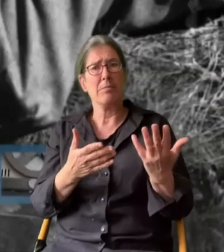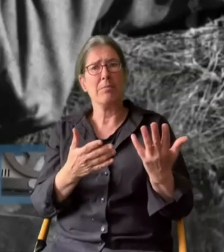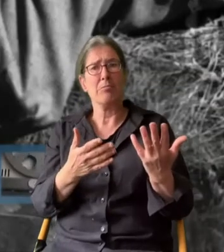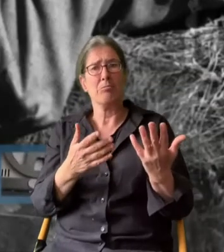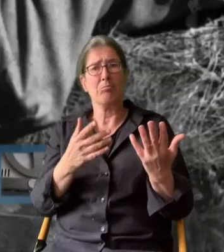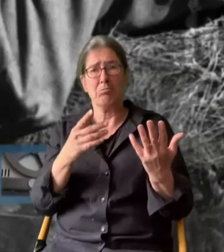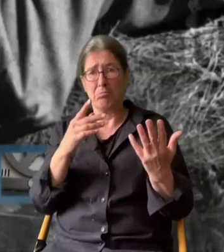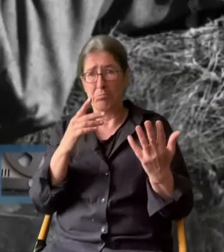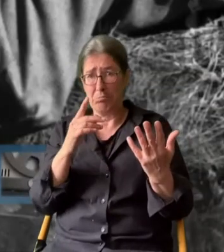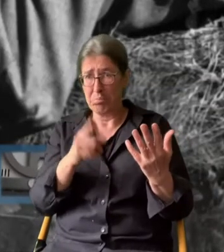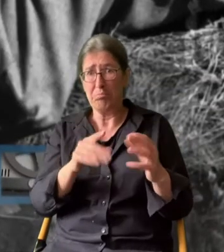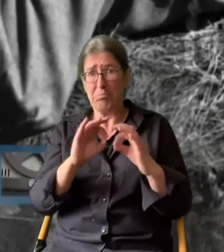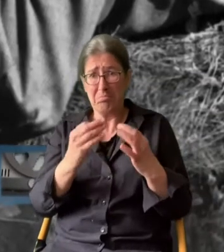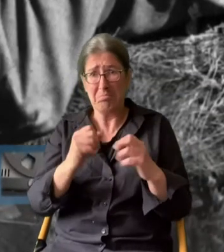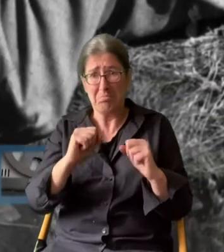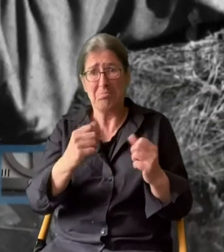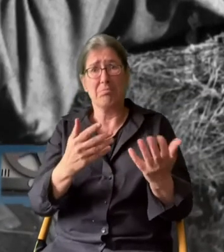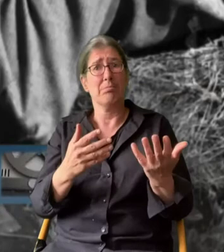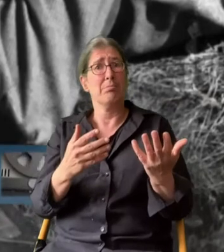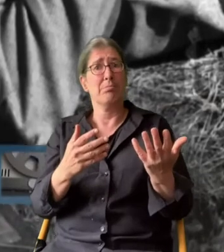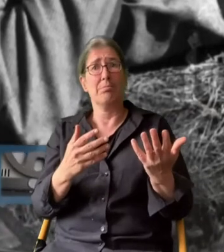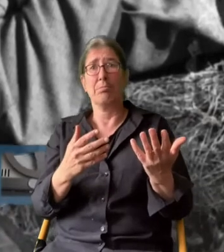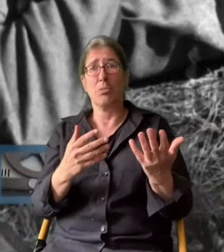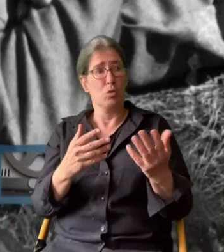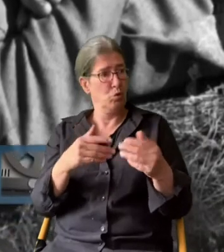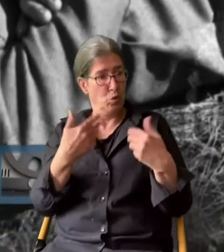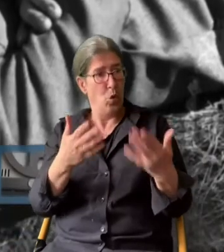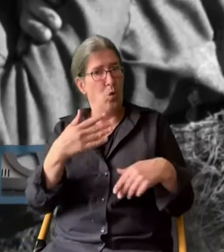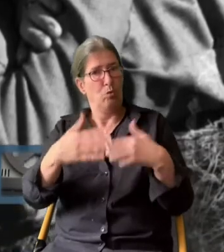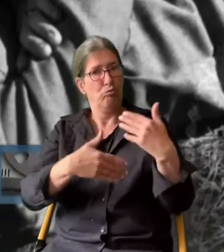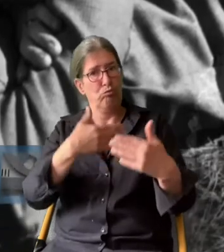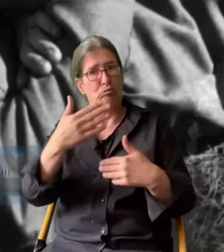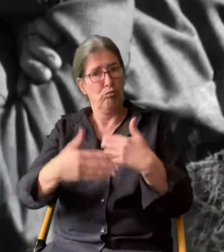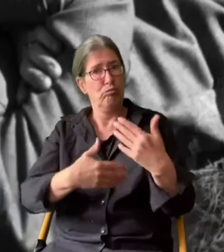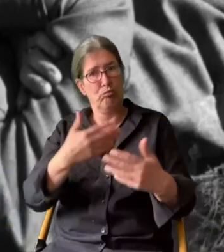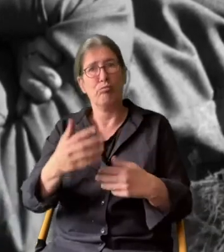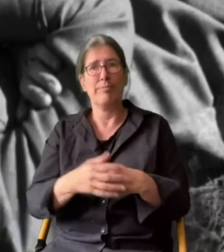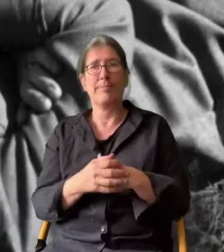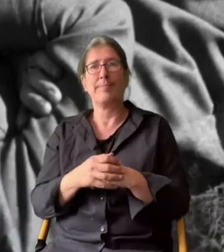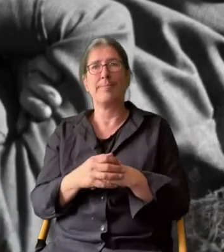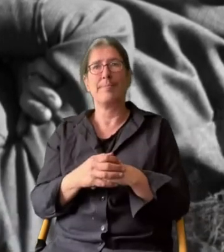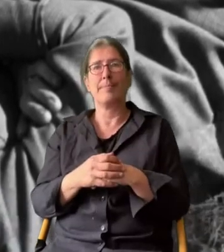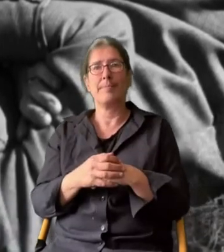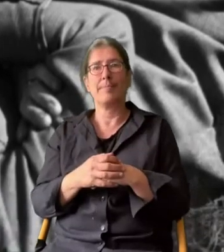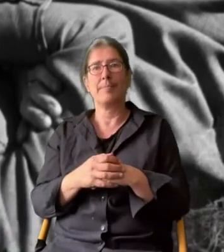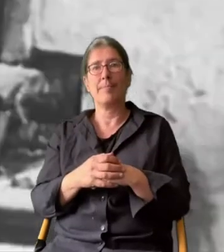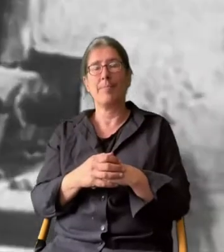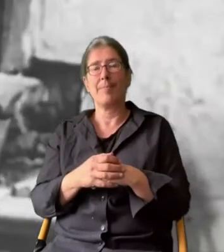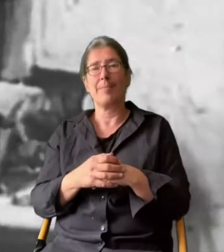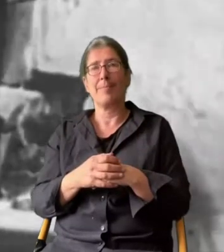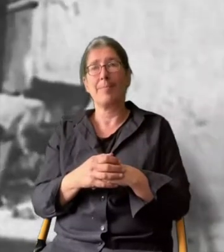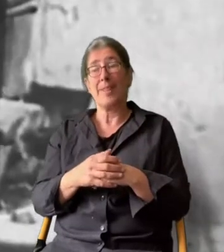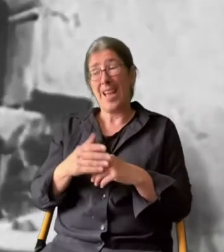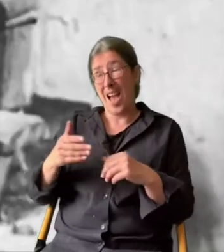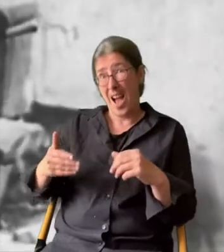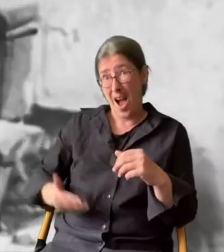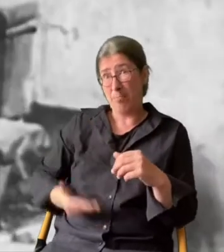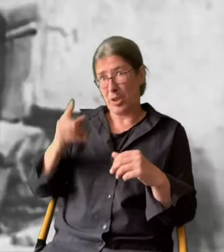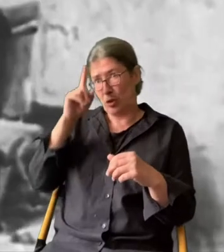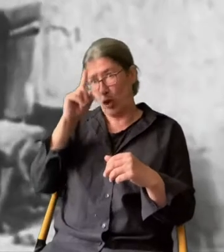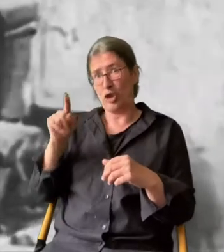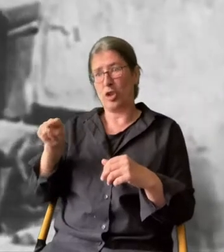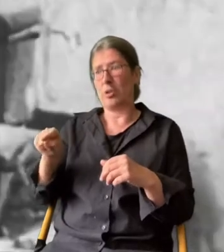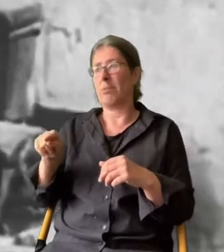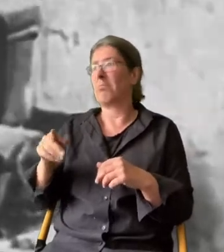eigentlich heiraten müsste, wenn man zusammenschlief. Sondern das ergab sich eben. Die